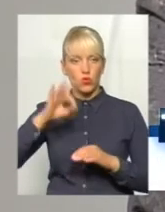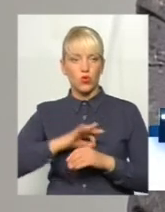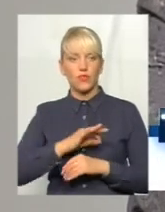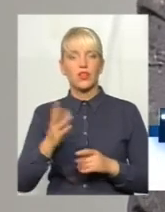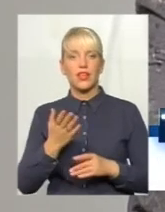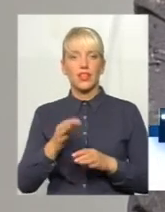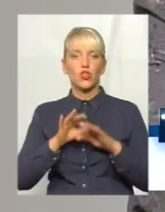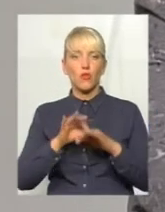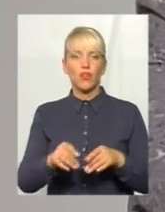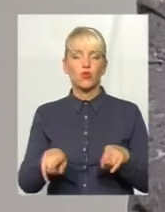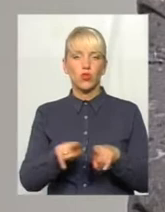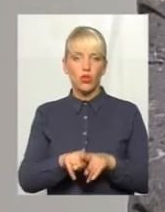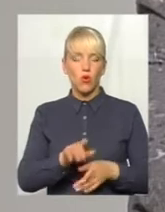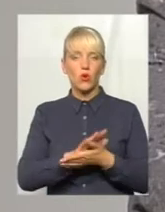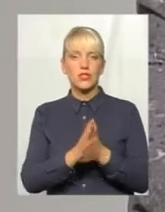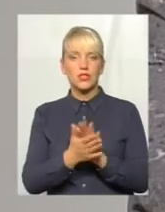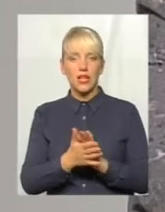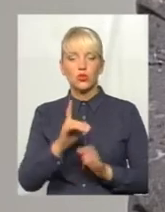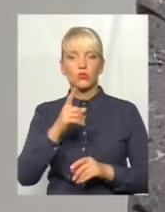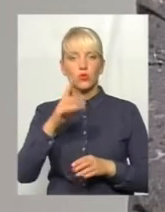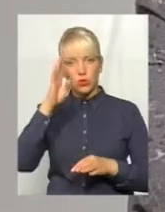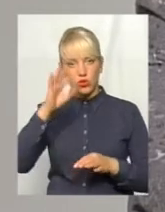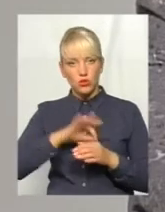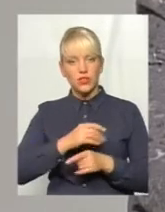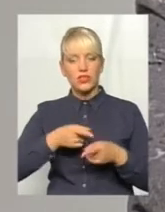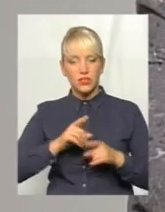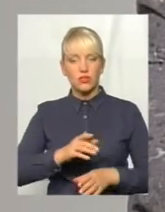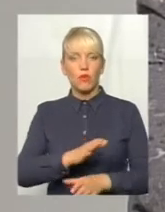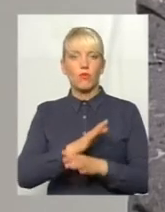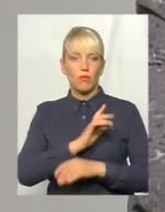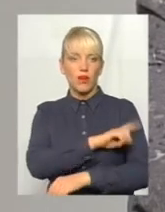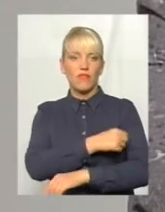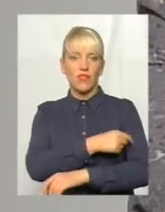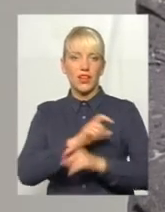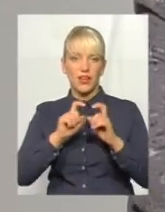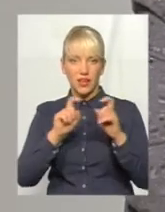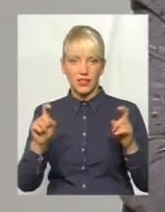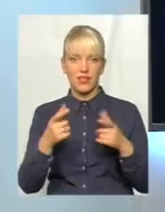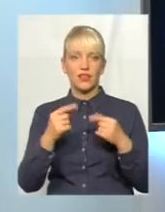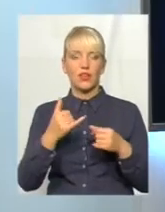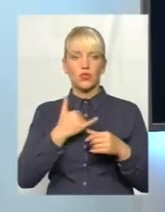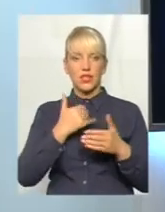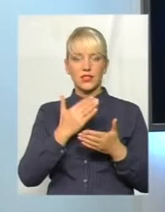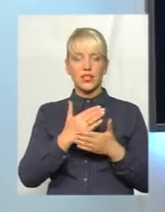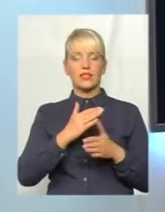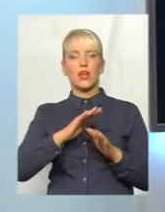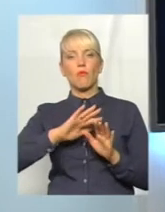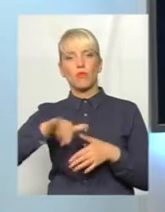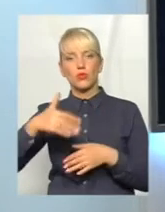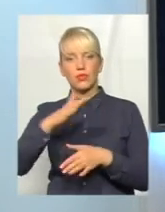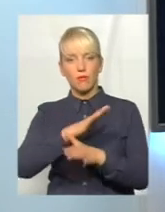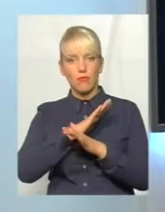цього стану. Тому що чоловік дійсно помер в лікарні, де є в нас посмертне посвідчення